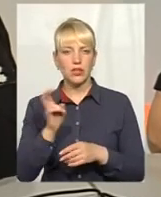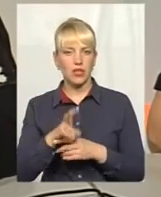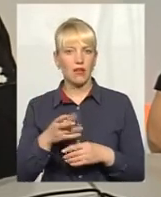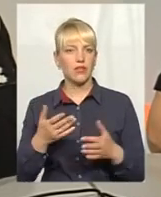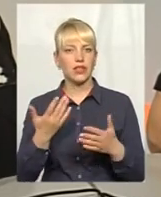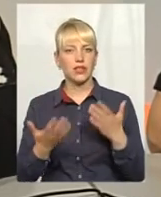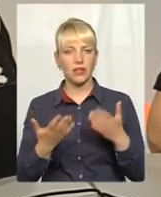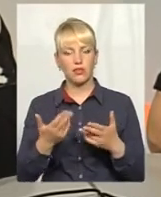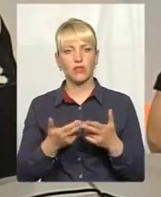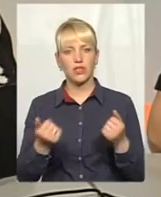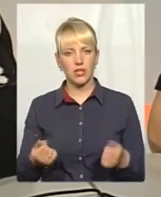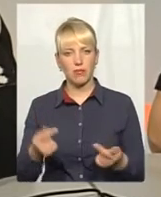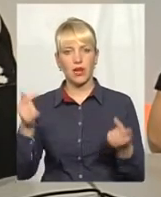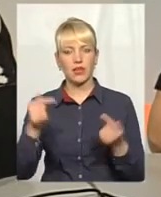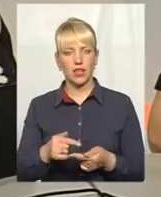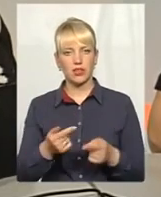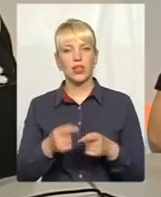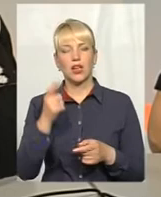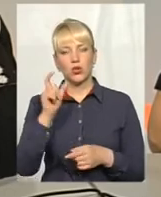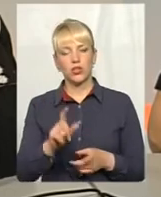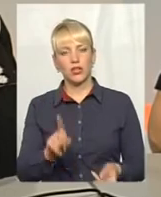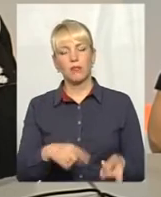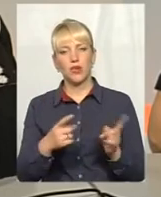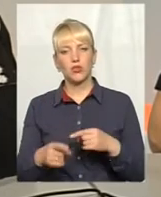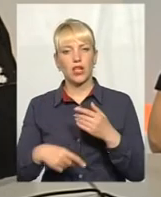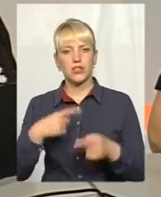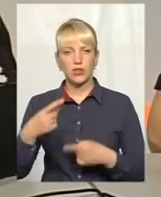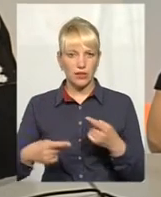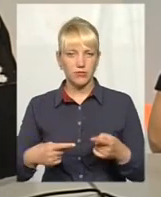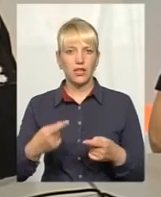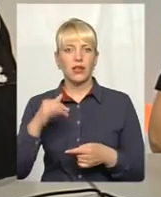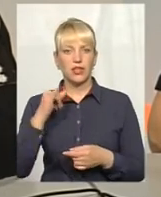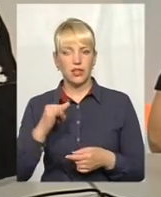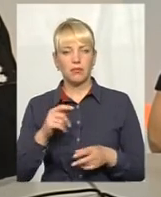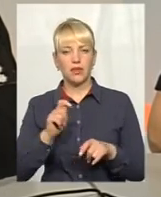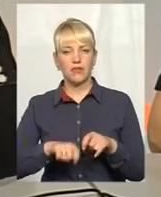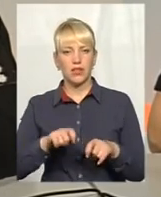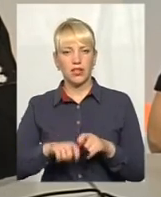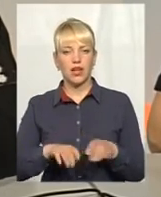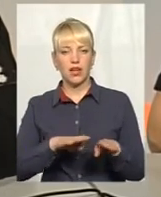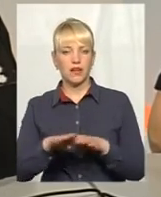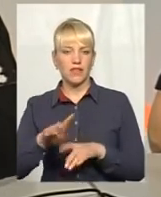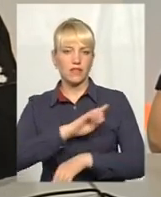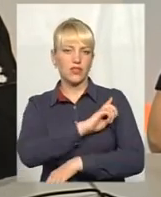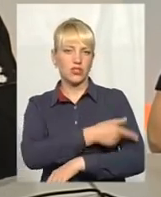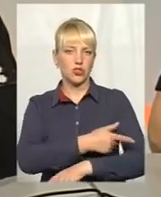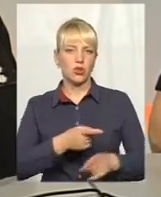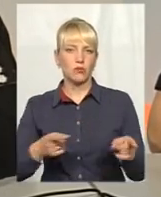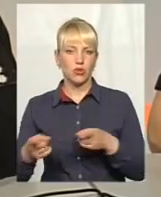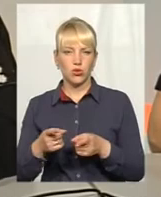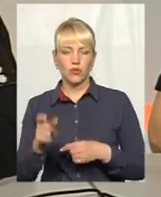визнання кандидата придатним, він не переходить до наступного етапу, це перевірка рівня фізичної підготовленості.